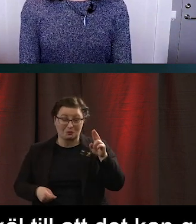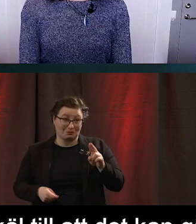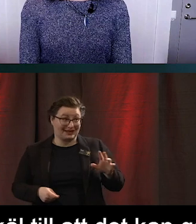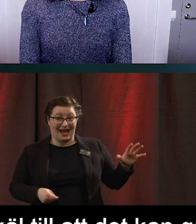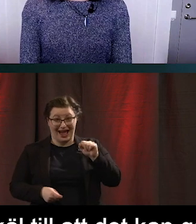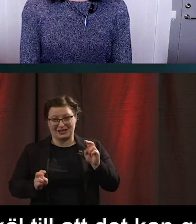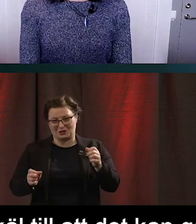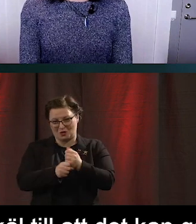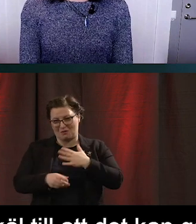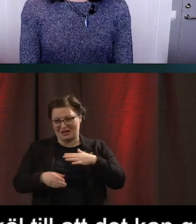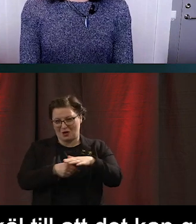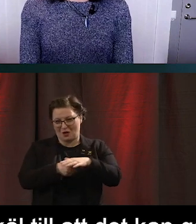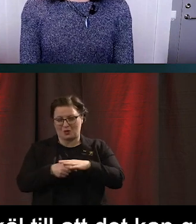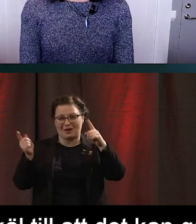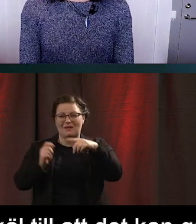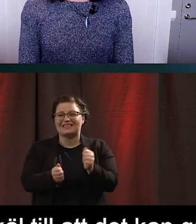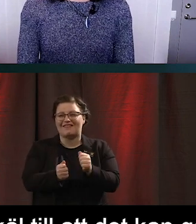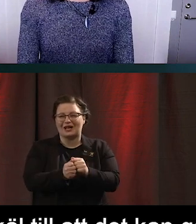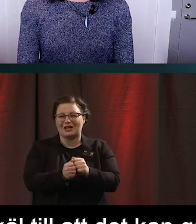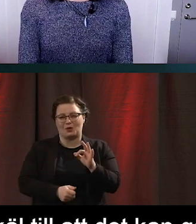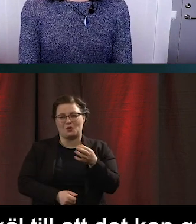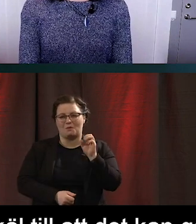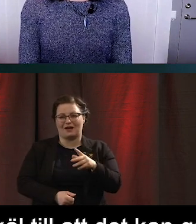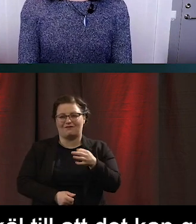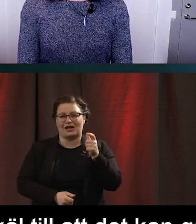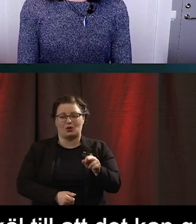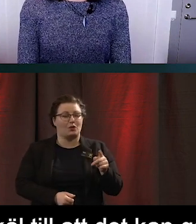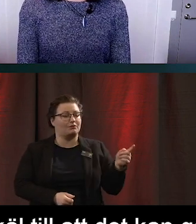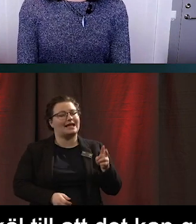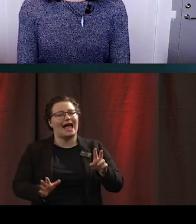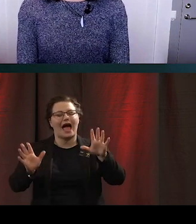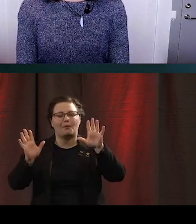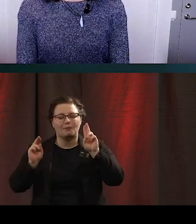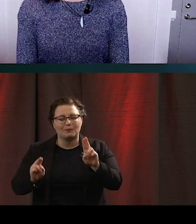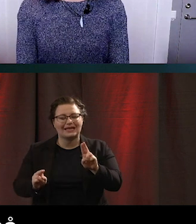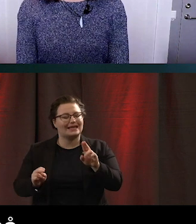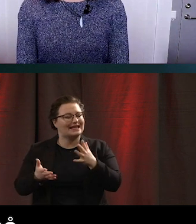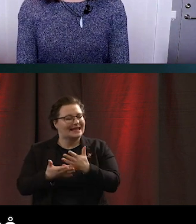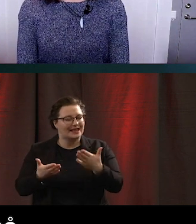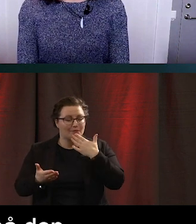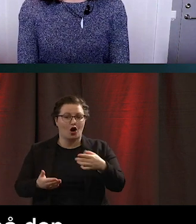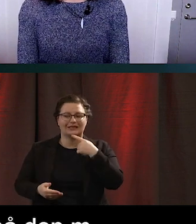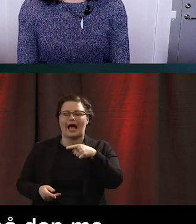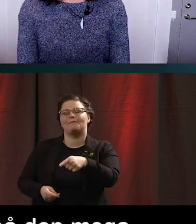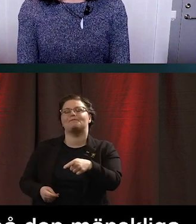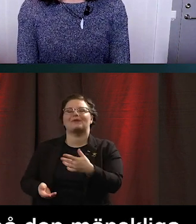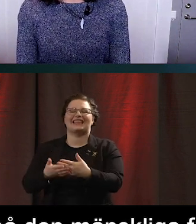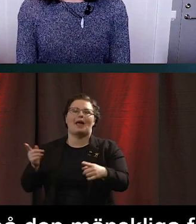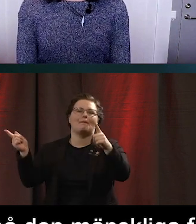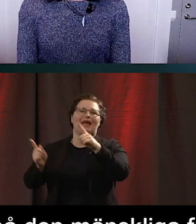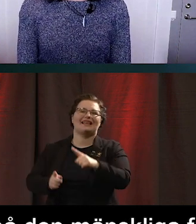factors. är extremt olyckligt att man ofta skyller på att det är på grund av den mänskliga faktorn i